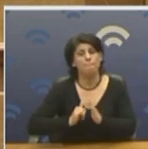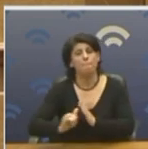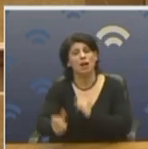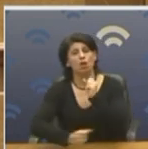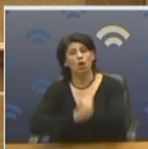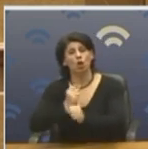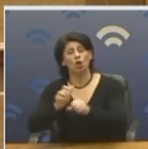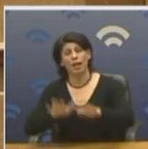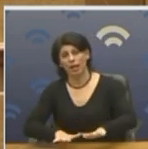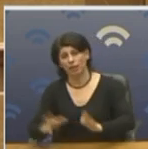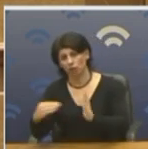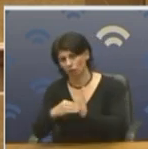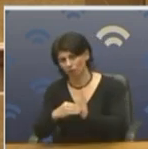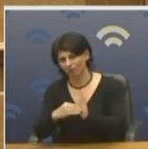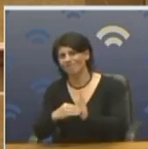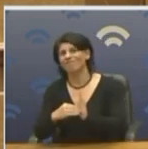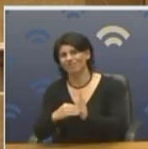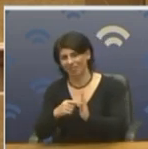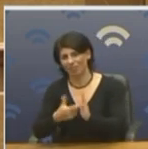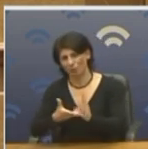εδώ. Εδώ δεν μπαίνει, μόνο βγαίνει.